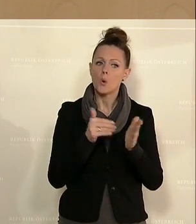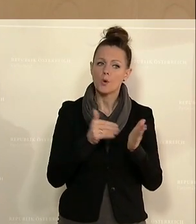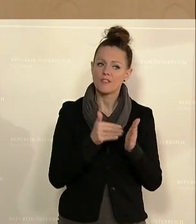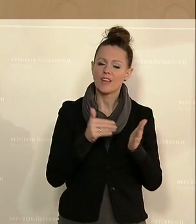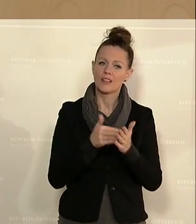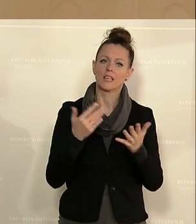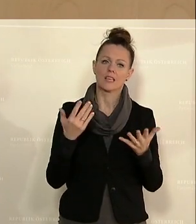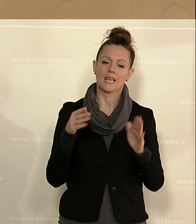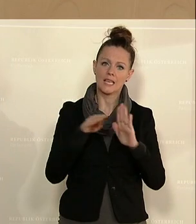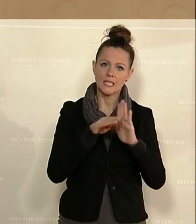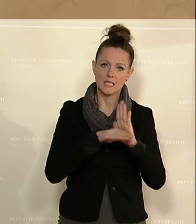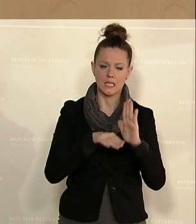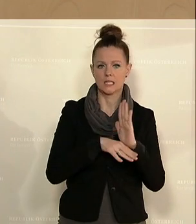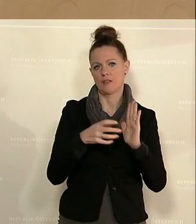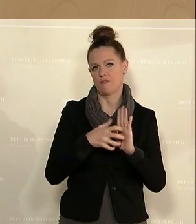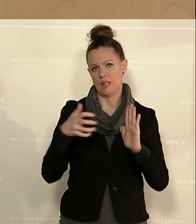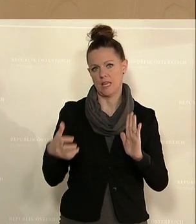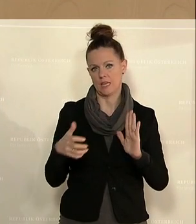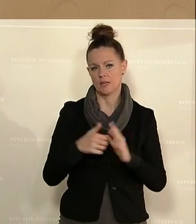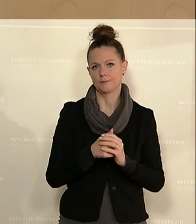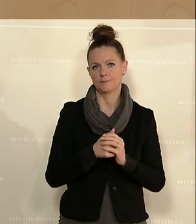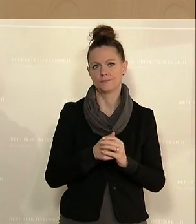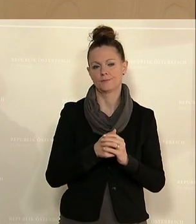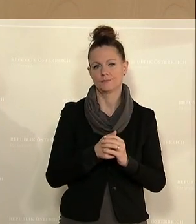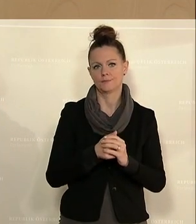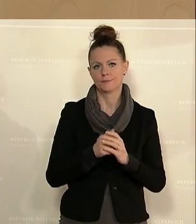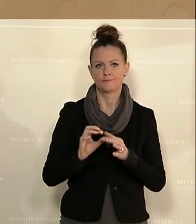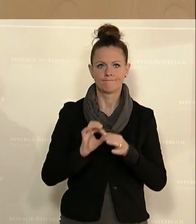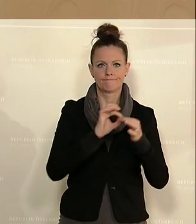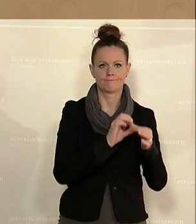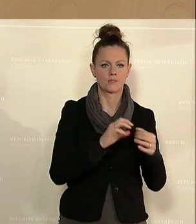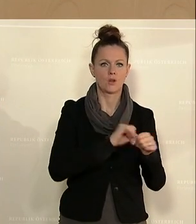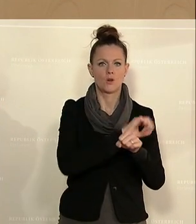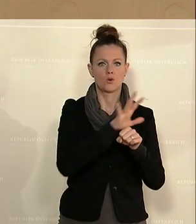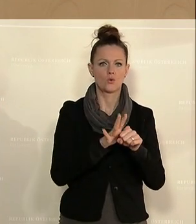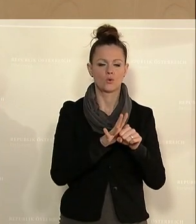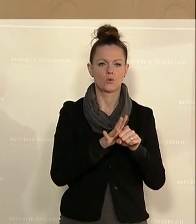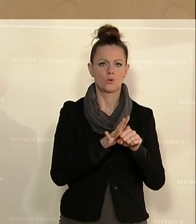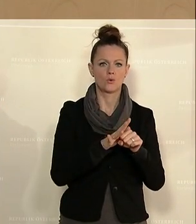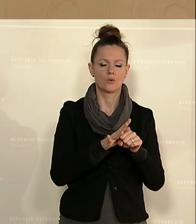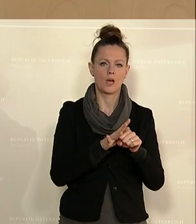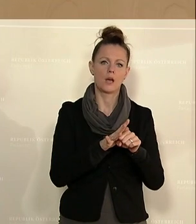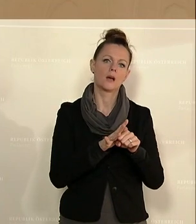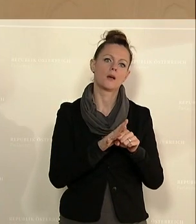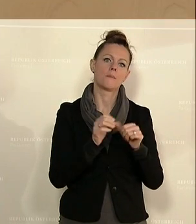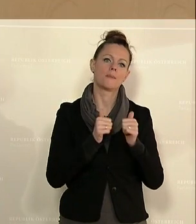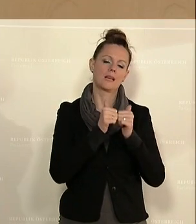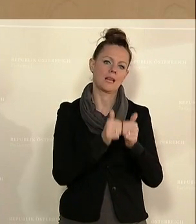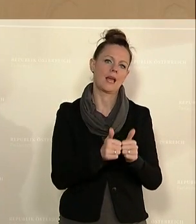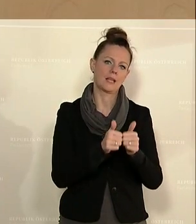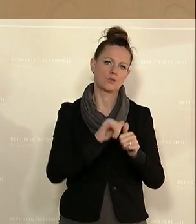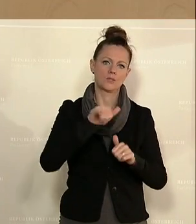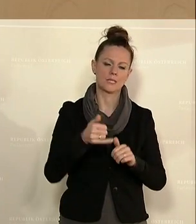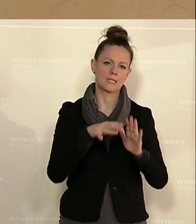Gesetze aus der Covid-19-Justizbegleitgesetze 1 und 2 und